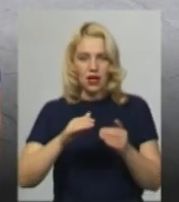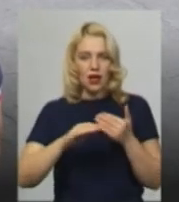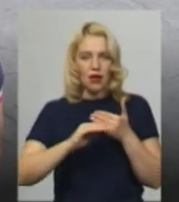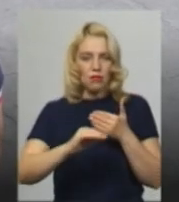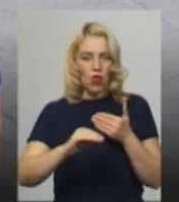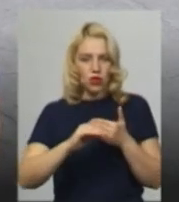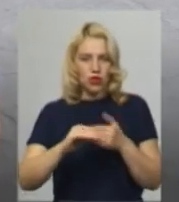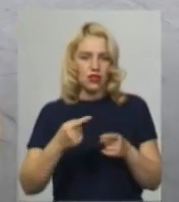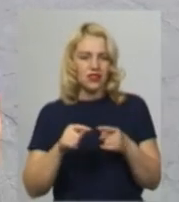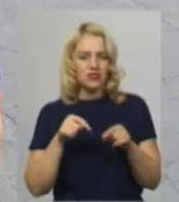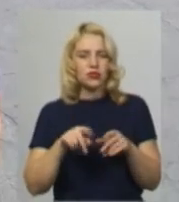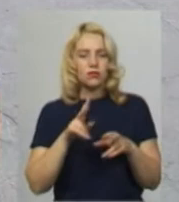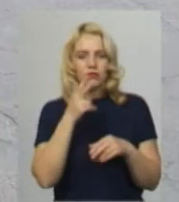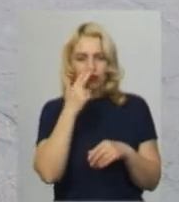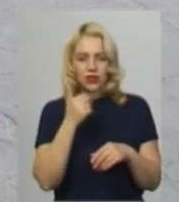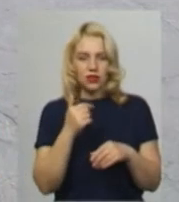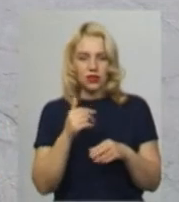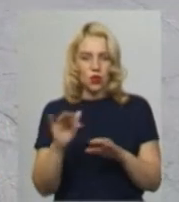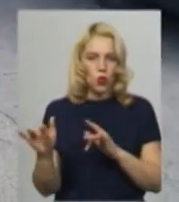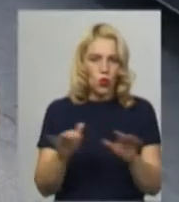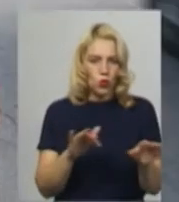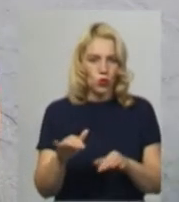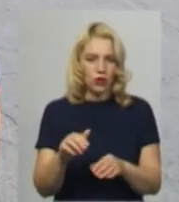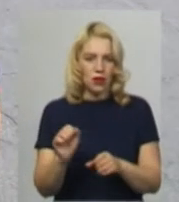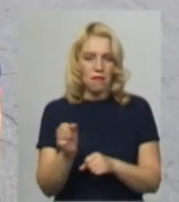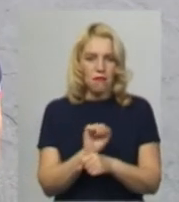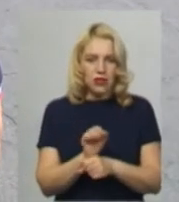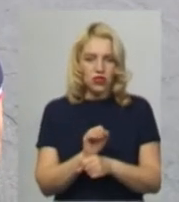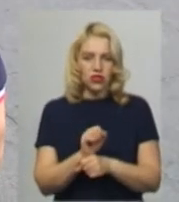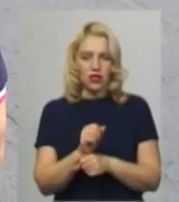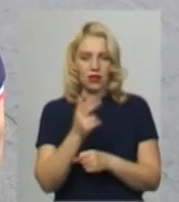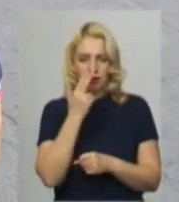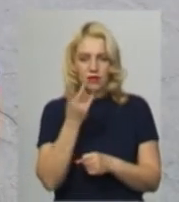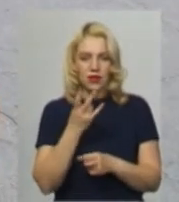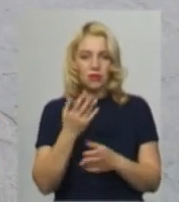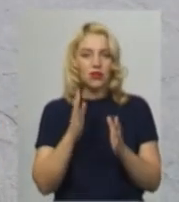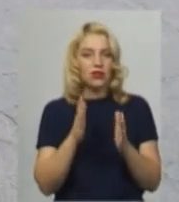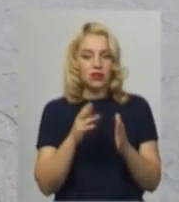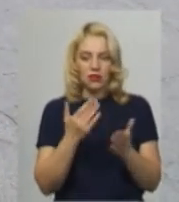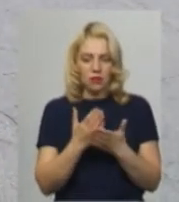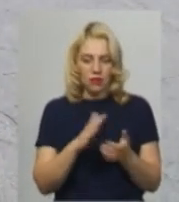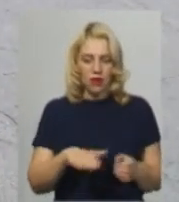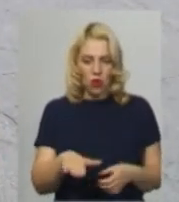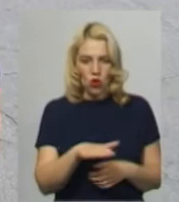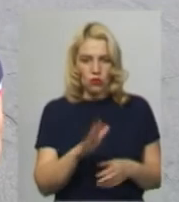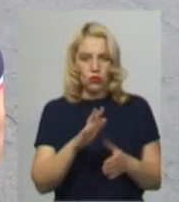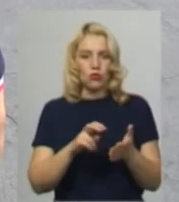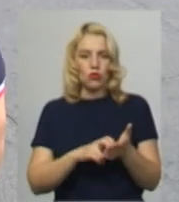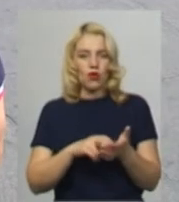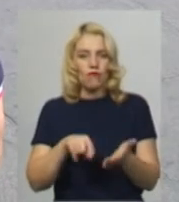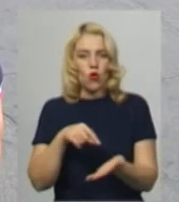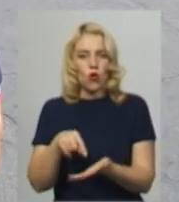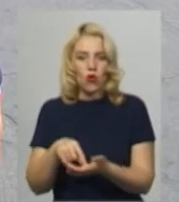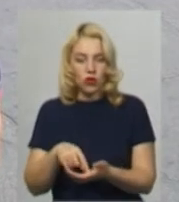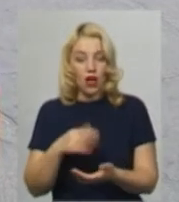Треба, щоб вони привикали до машини, до руху і до всього остального. Якщо триматися площадки, то вона буде боятися міста. А